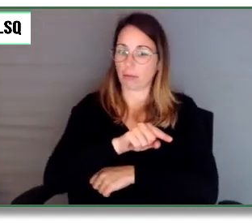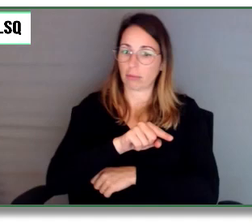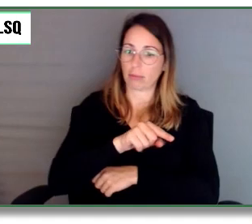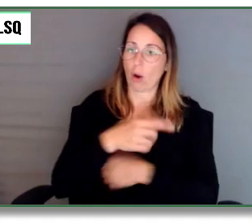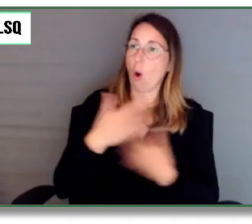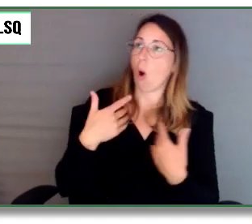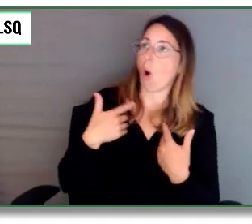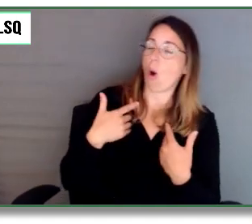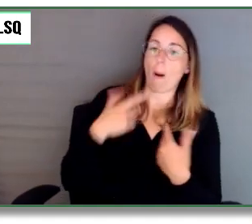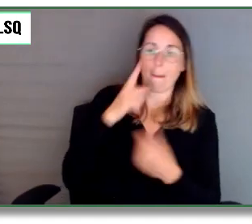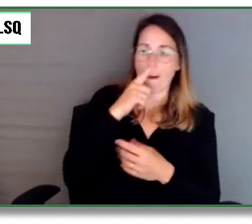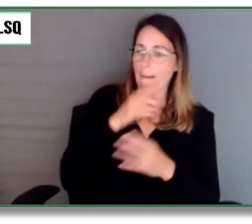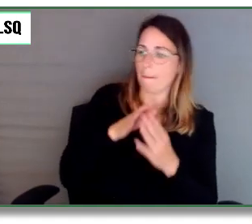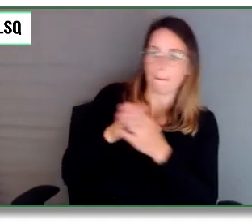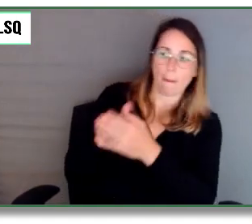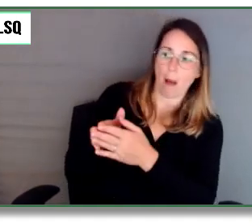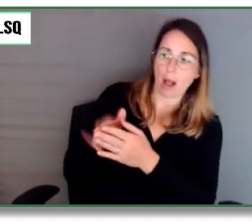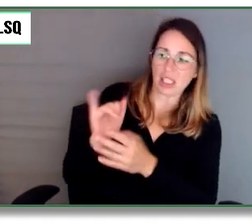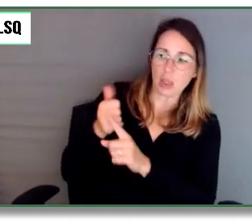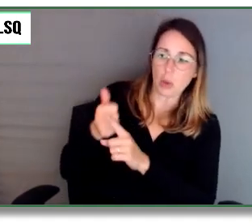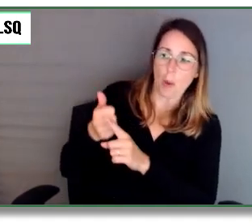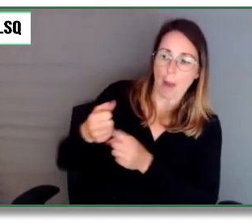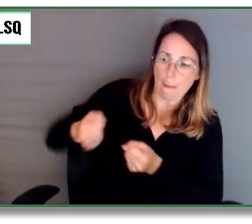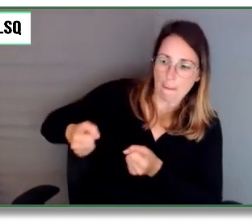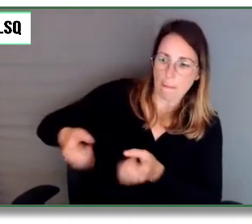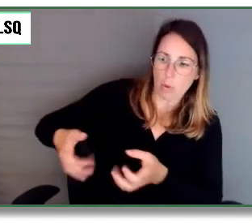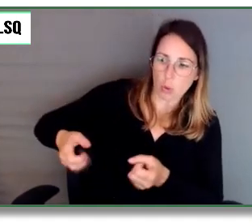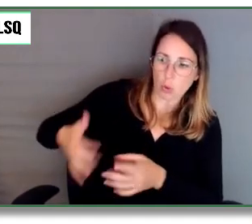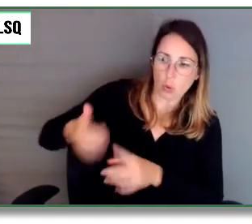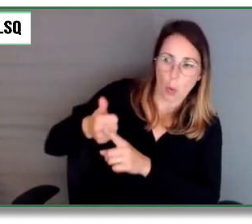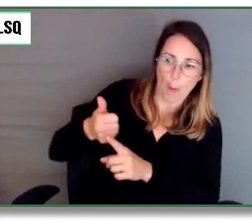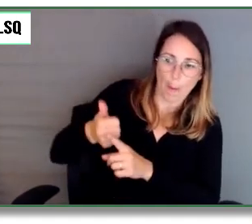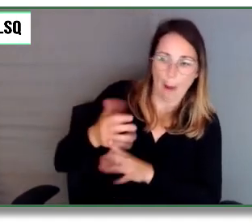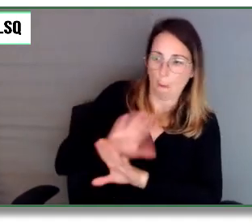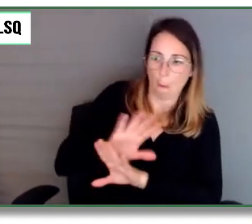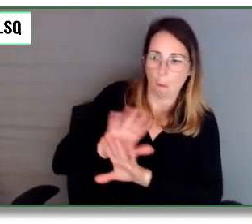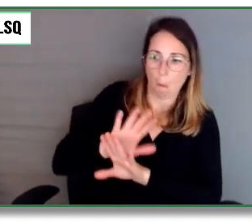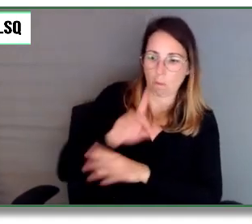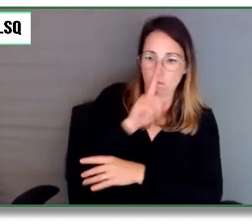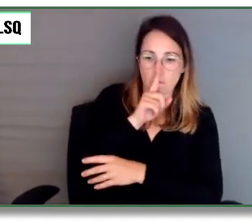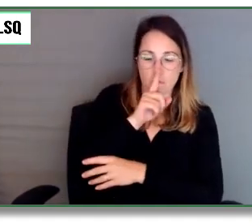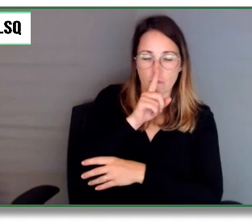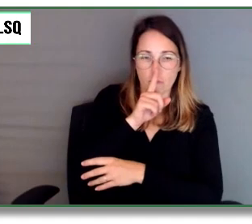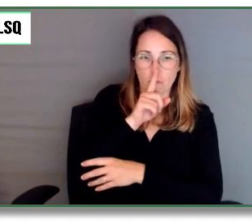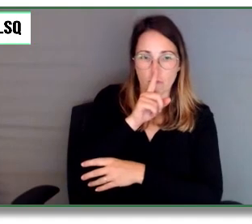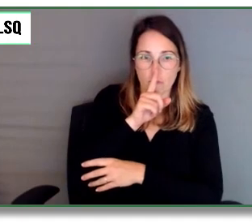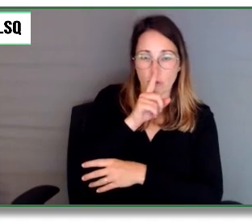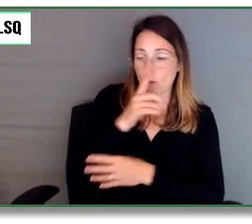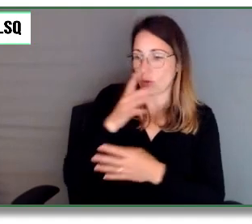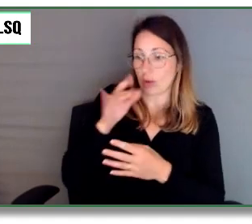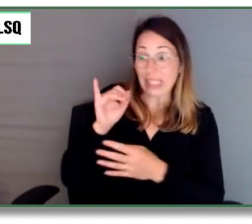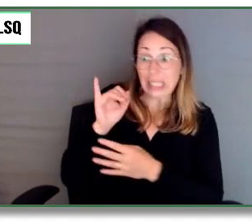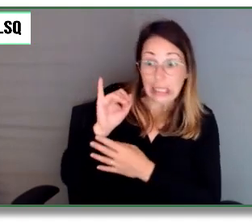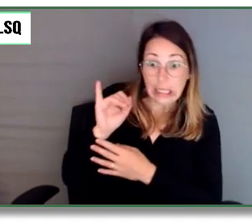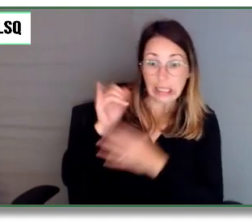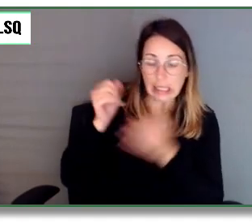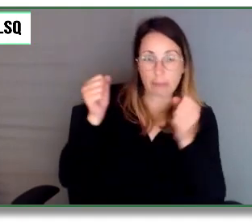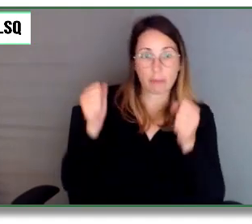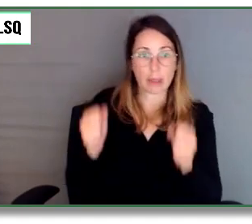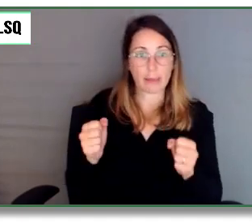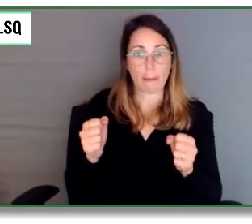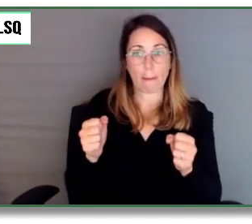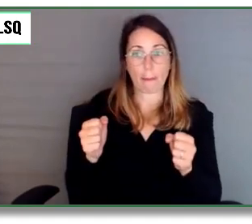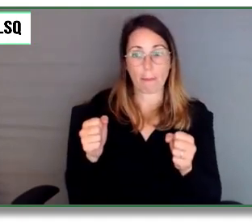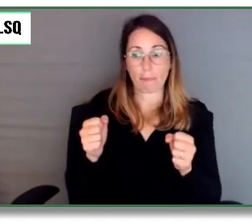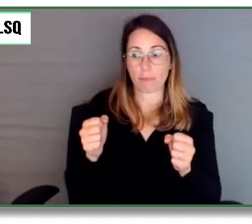peut pousser sa chaise ou son fauteuil roulant lui-même ou s'il peut être mobile ou si